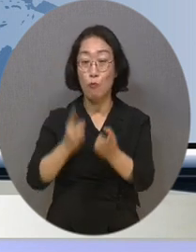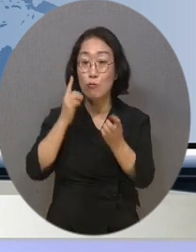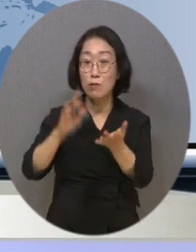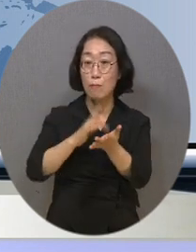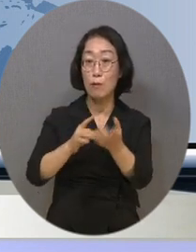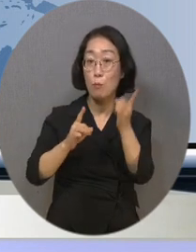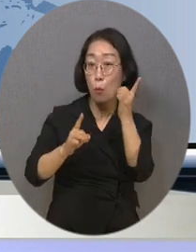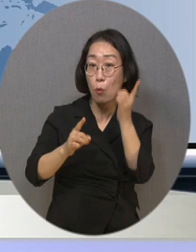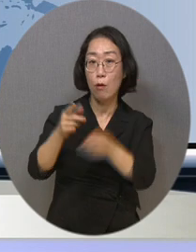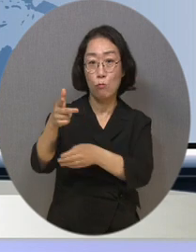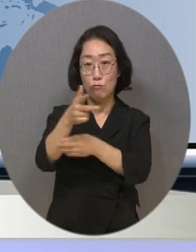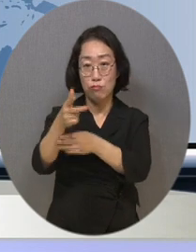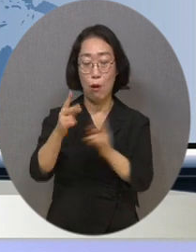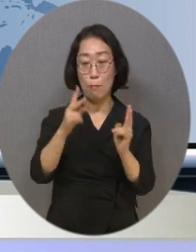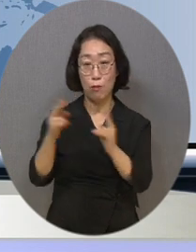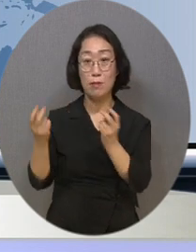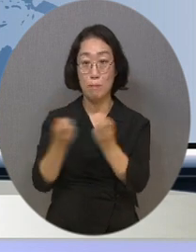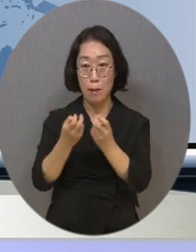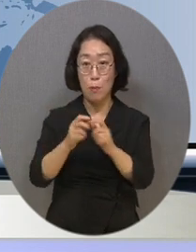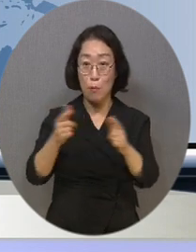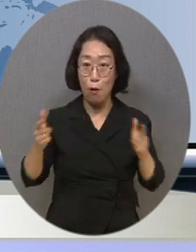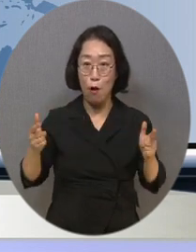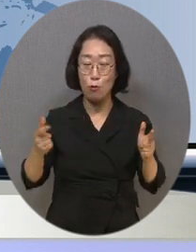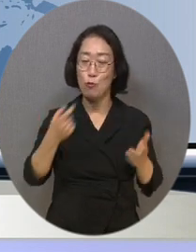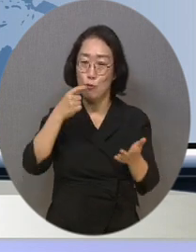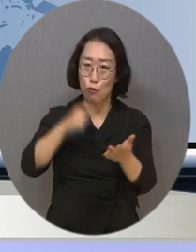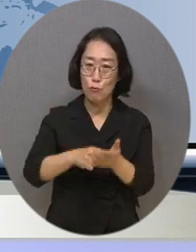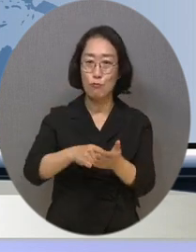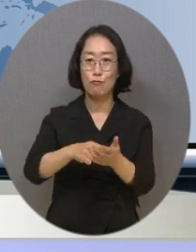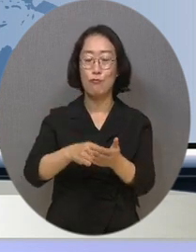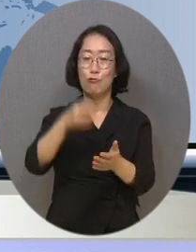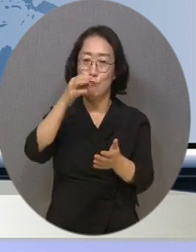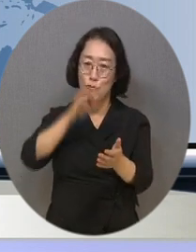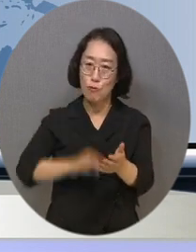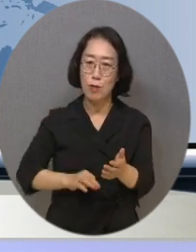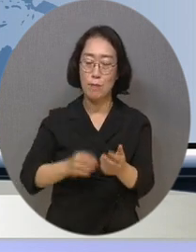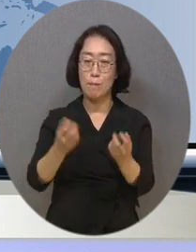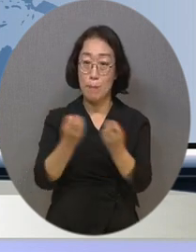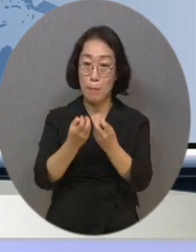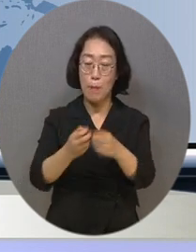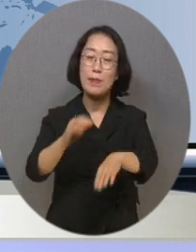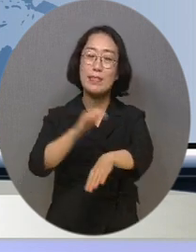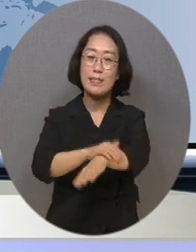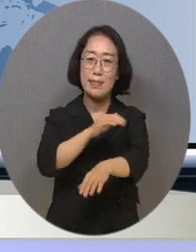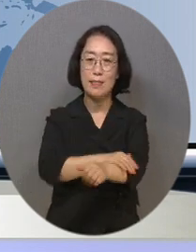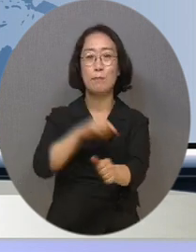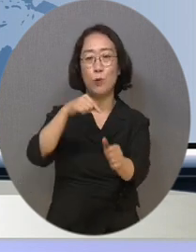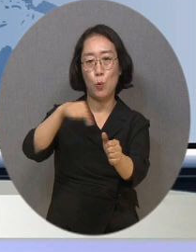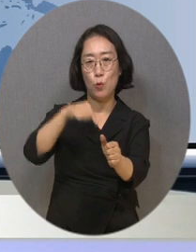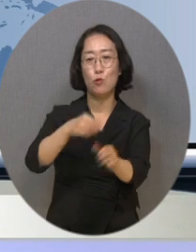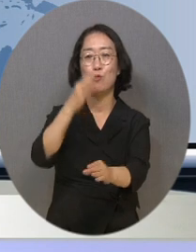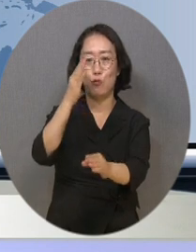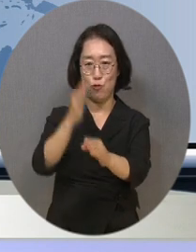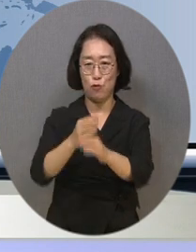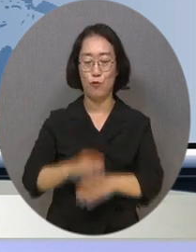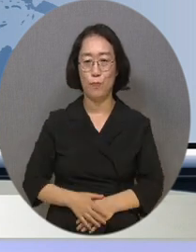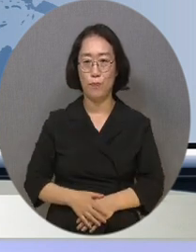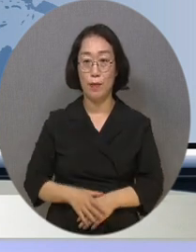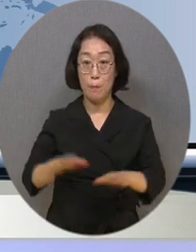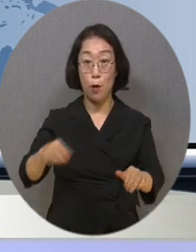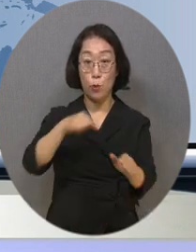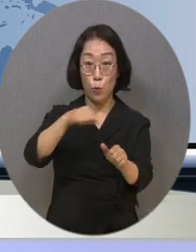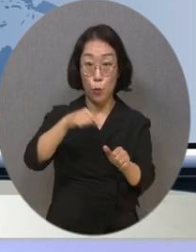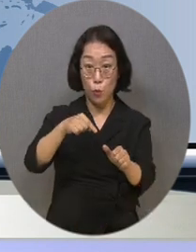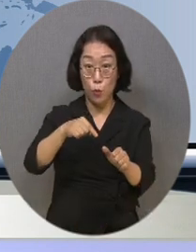촬영하고 또 편집하는 방법 등 방송 전문가들의 활용 가능한 실습 교육이 이뤄지고 있는데요. 이번